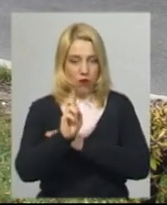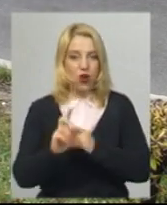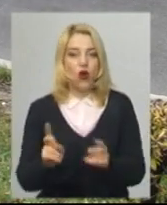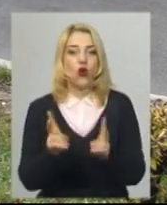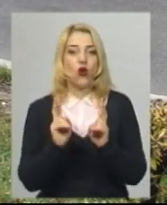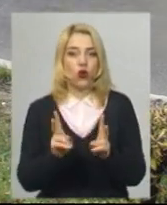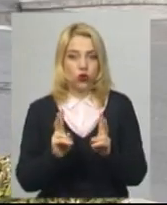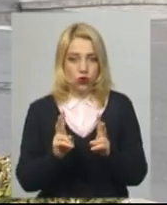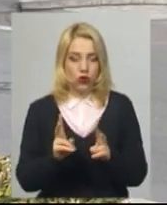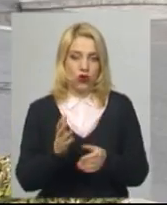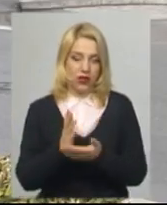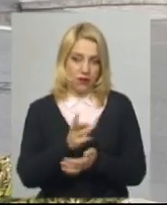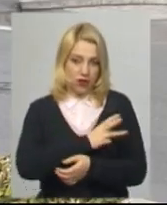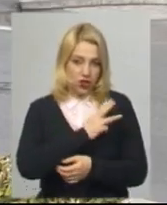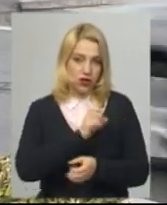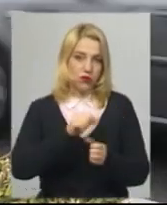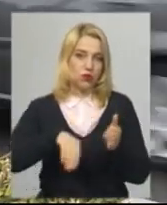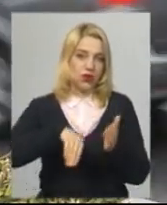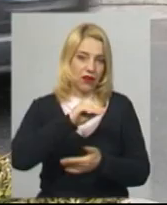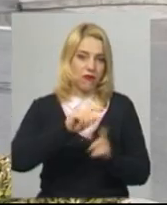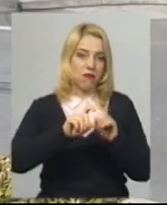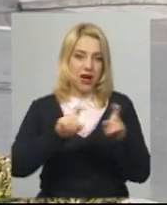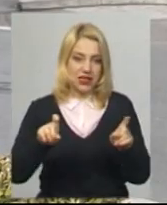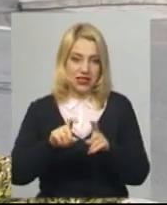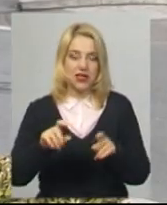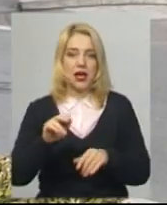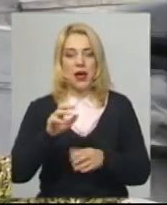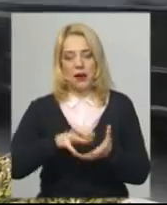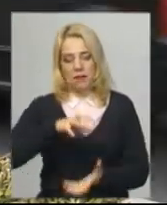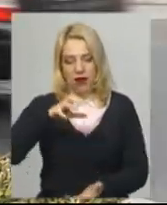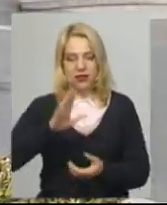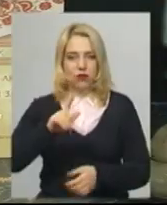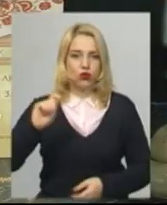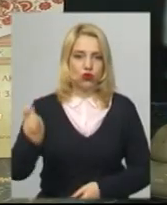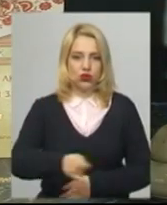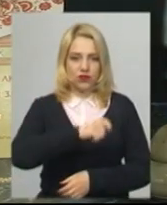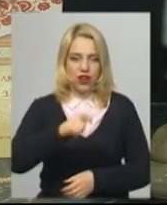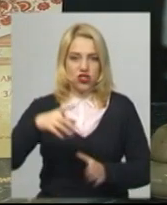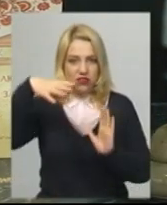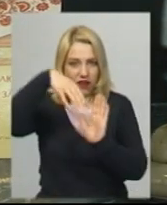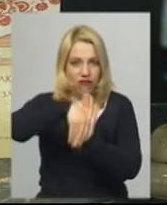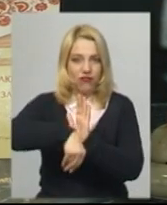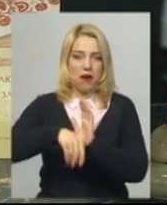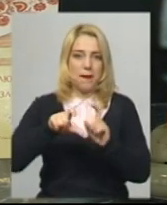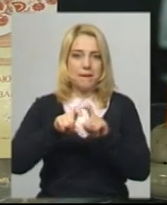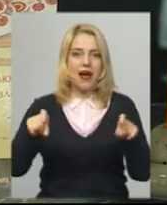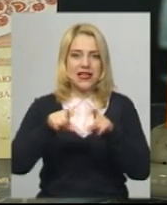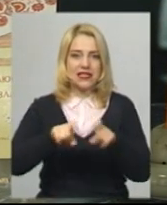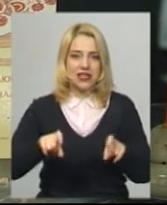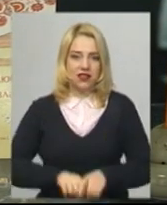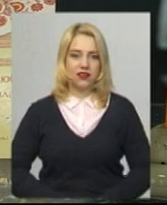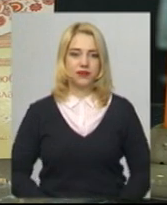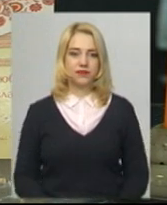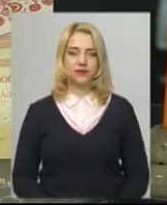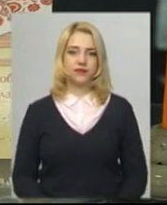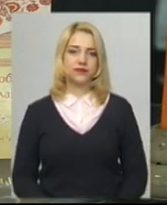таки придбати в магазинах. Пасхи будуть освячені священниками Православної церкви України. Тетяна Ворожцова, Олександр Горішевський. Новини